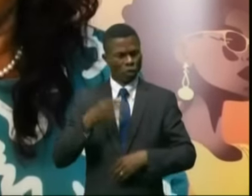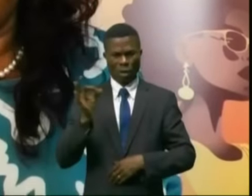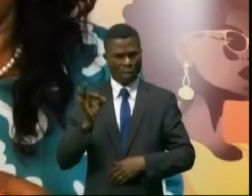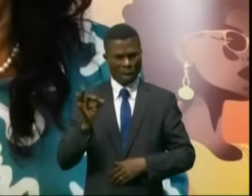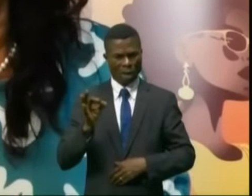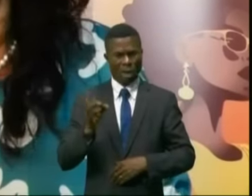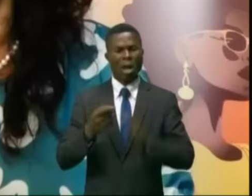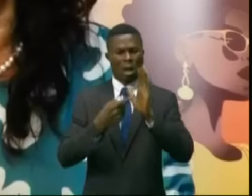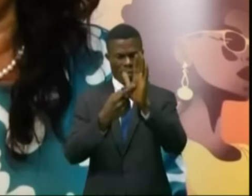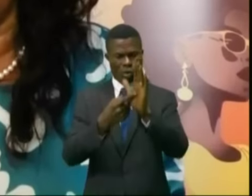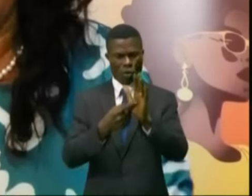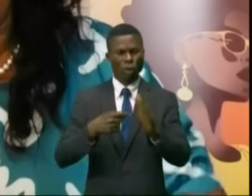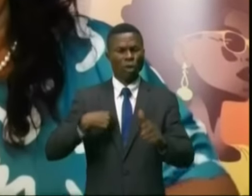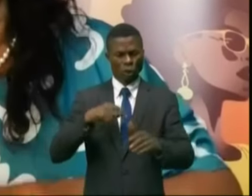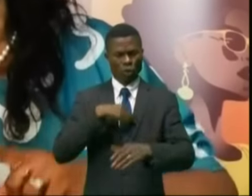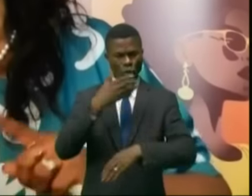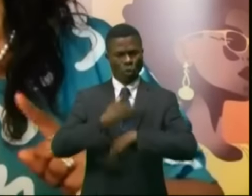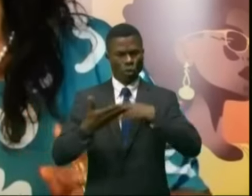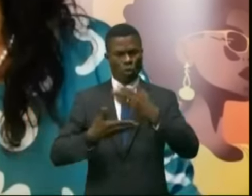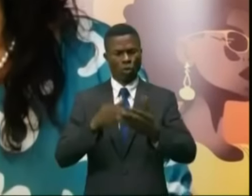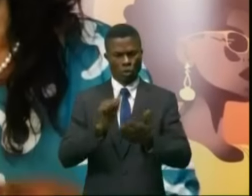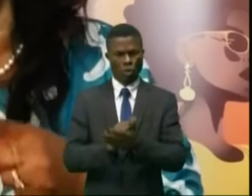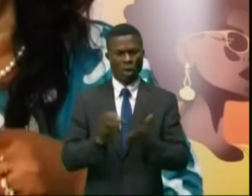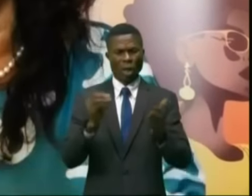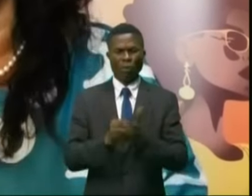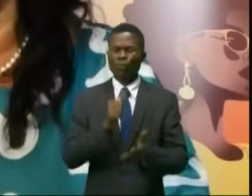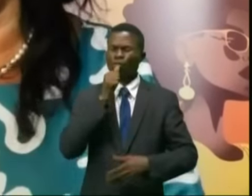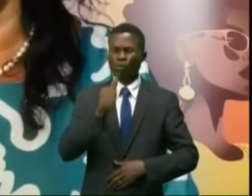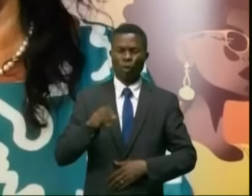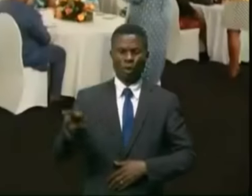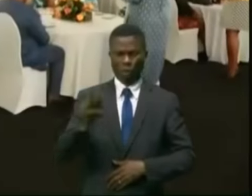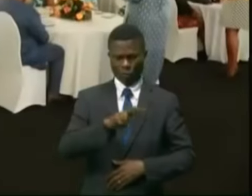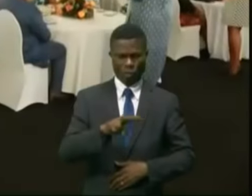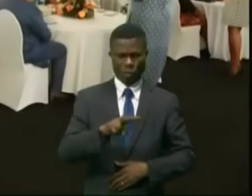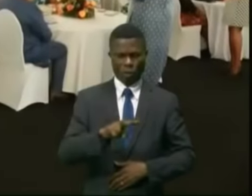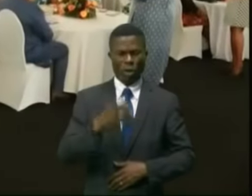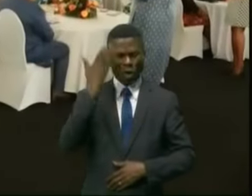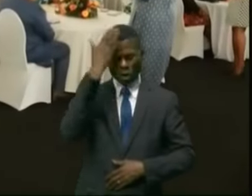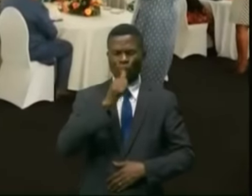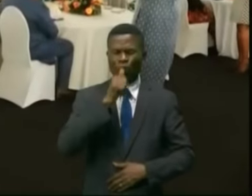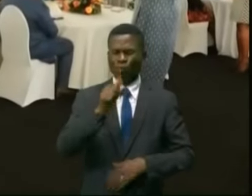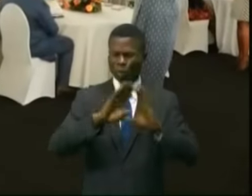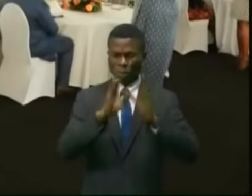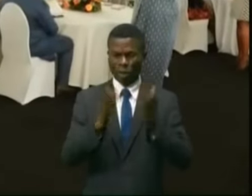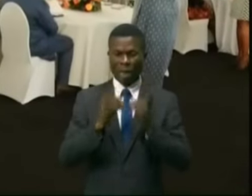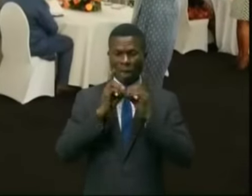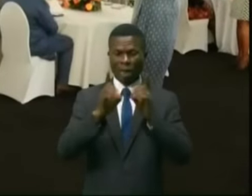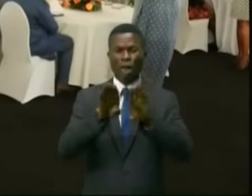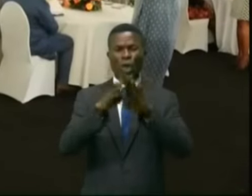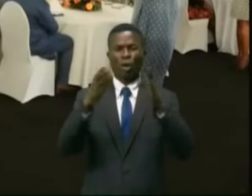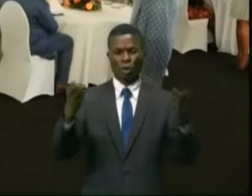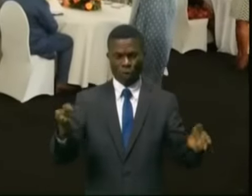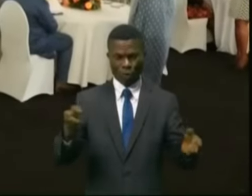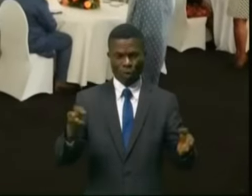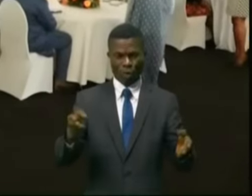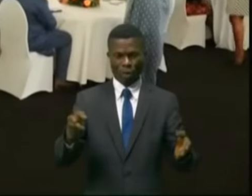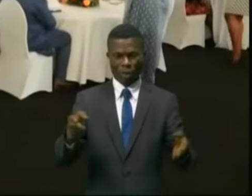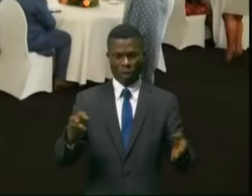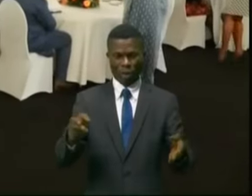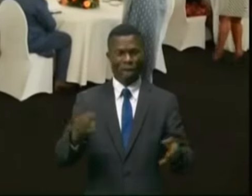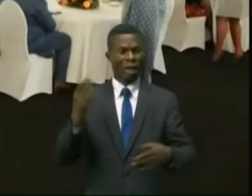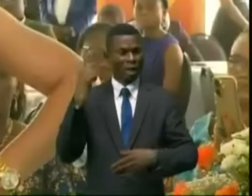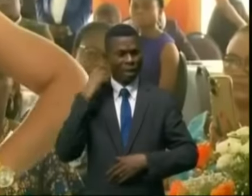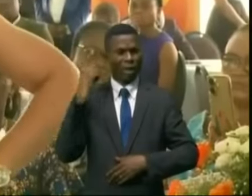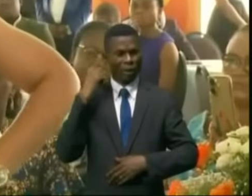simon-là pour vous montrer comment est-ce que est encore plus joli que vous, ce que les hommes font. Ces discours d'ouverture a aussitôt été